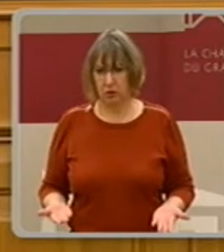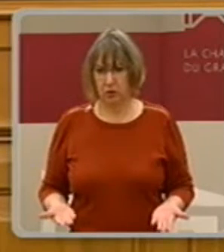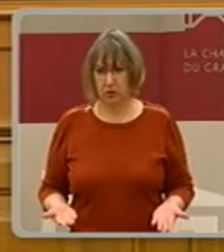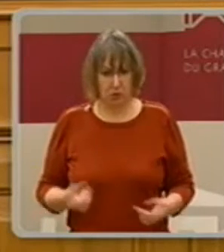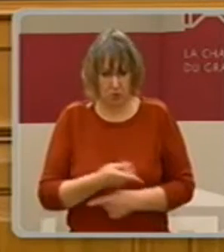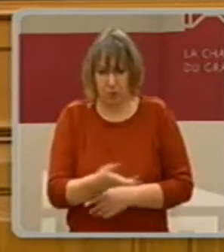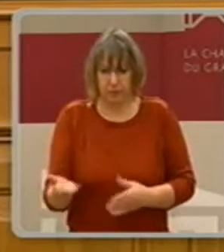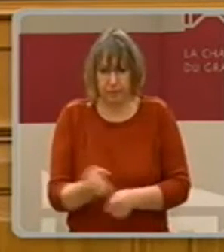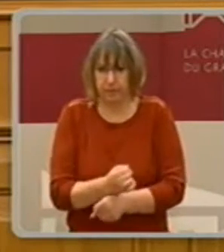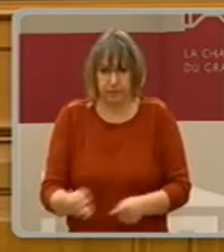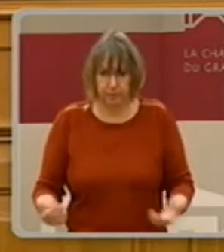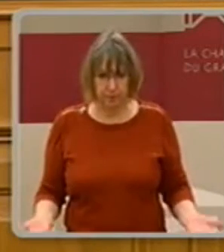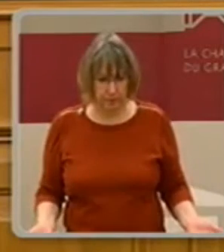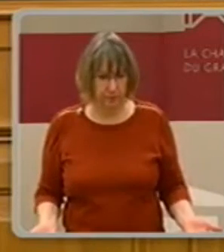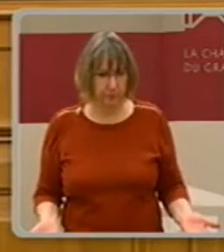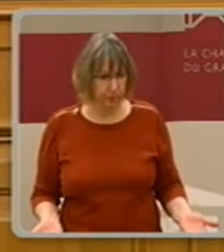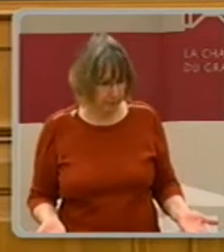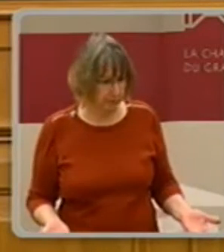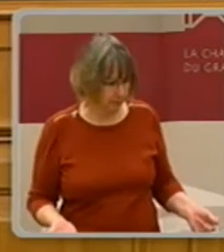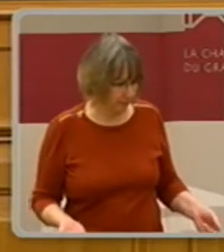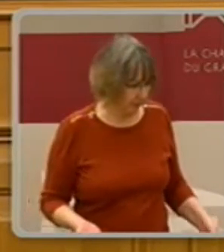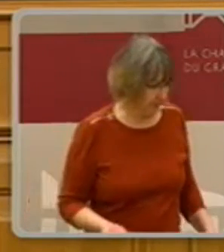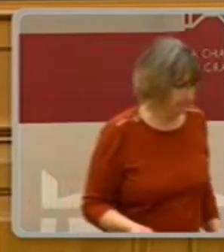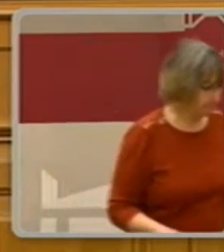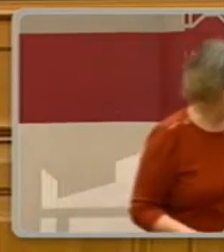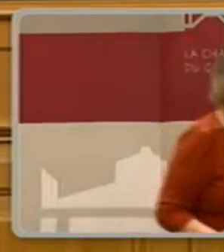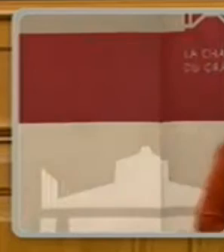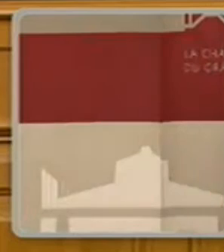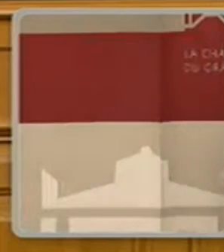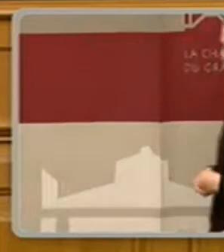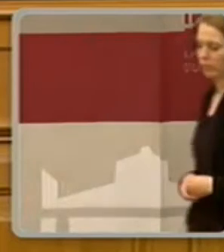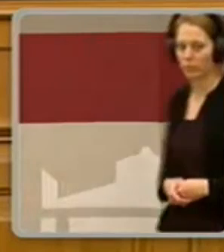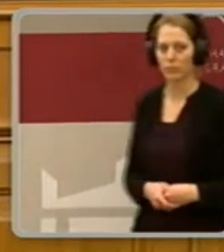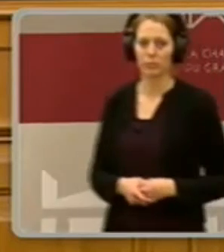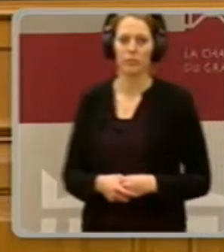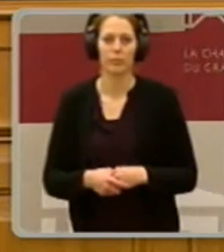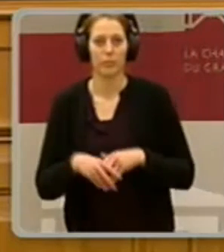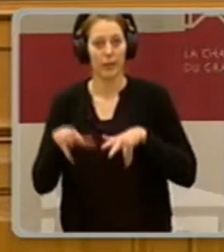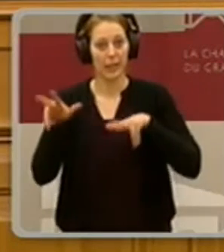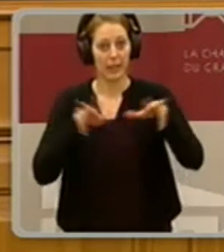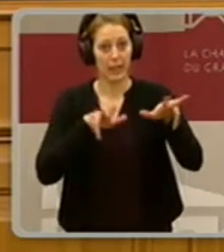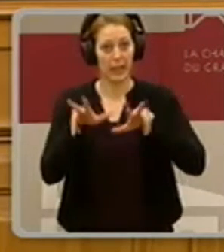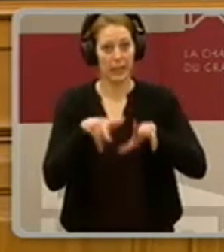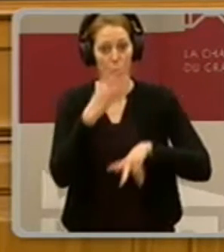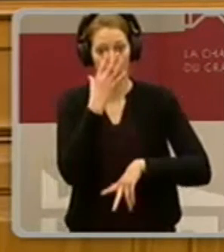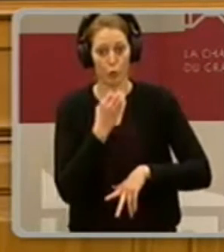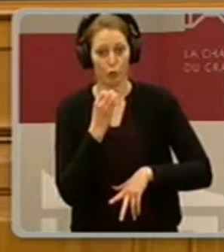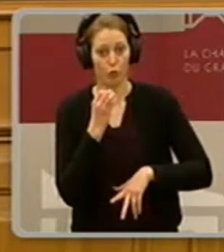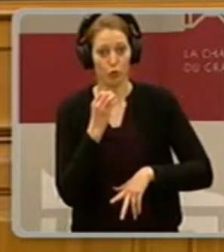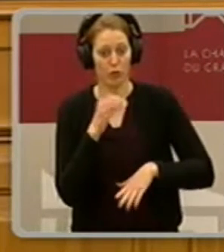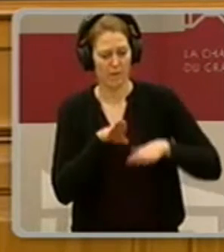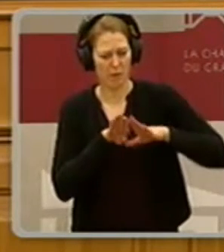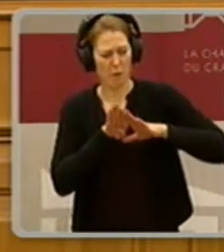für eine Konsequenz das alles drin hat, als es mehr Probleme schafft, für ihr zu lesen. Und das, was ich nicht nehmen muss, ist das verrückt und